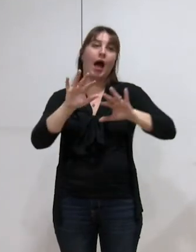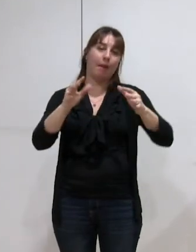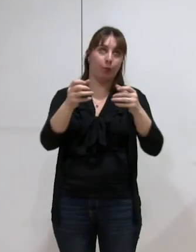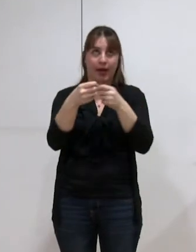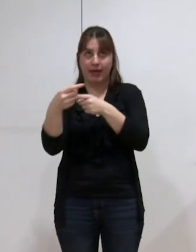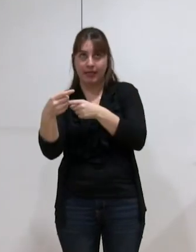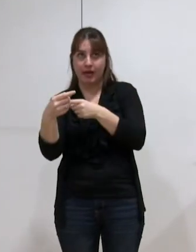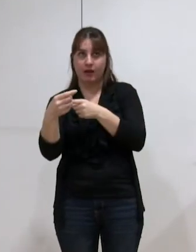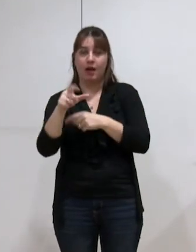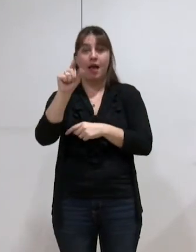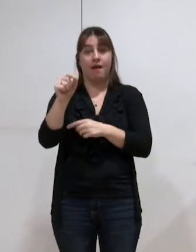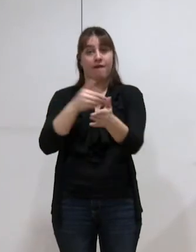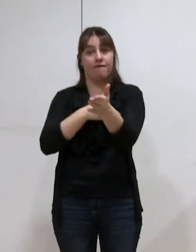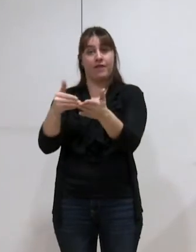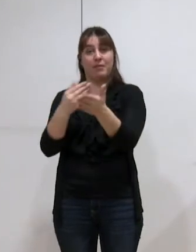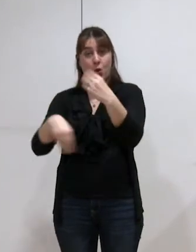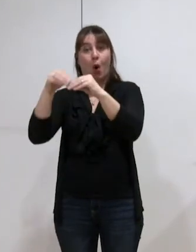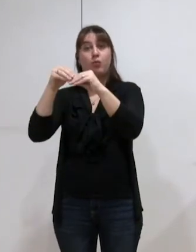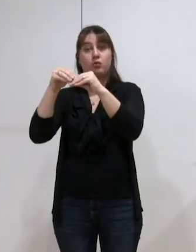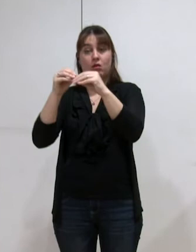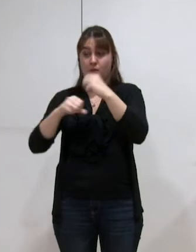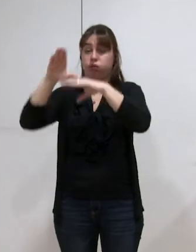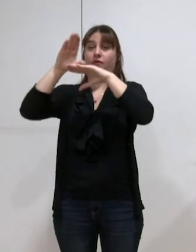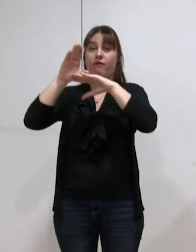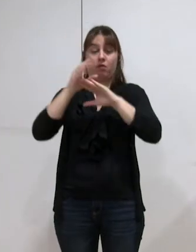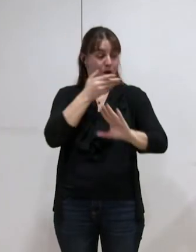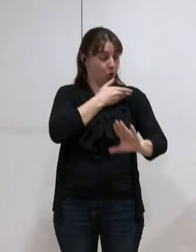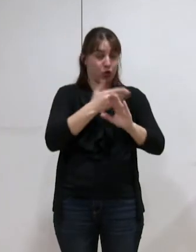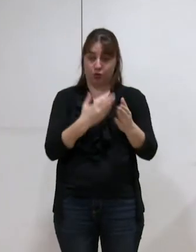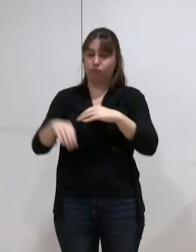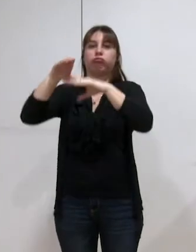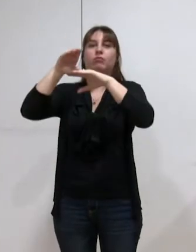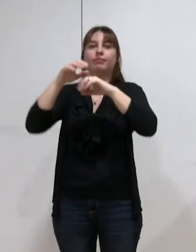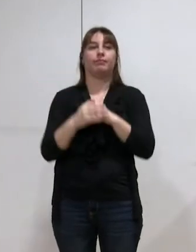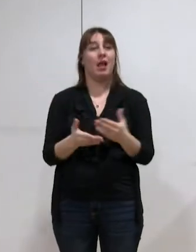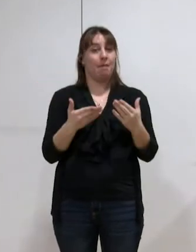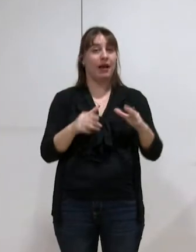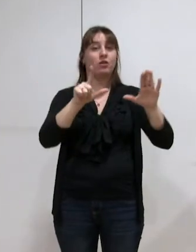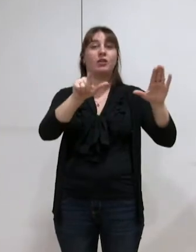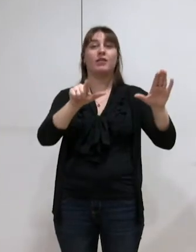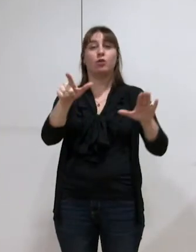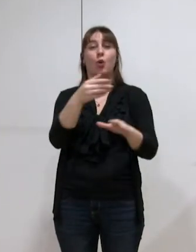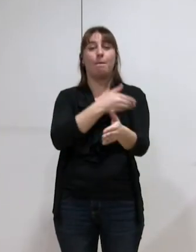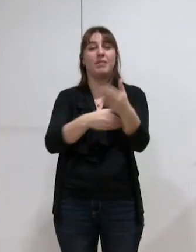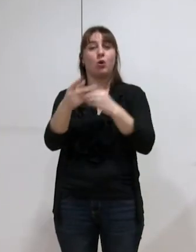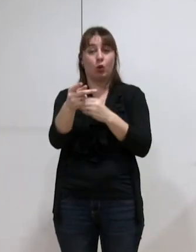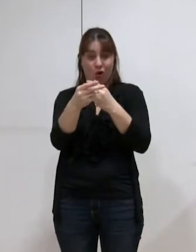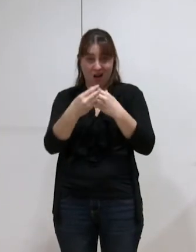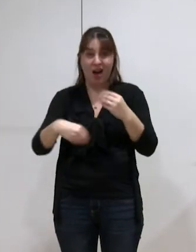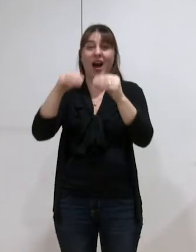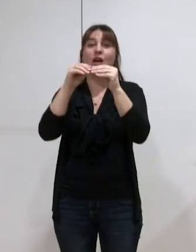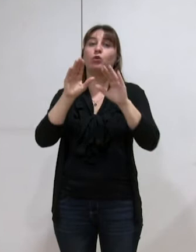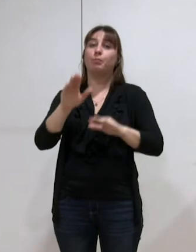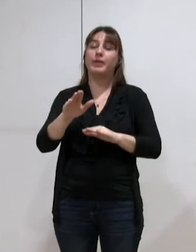20 millions de plus que ce qu nous propose aujourd'hui. Alors aujourd'hui, si vous rajoutez les 7,2 millions d'euros de